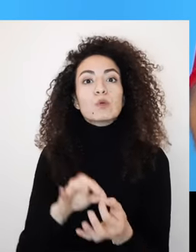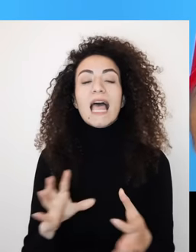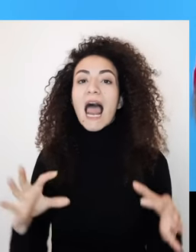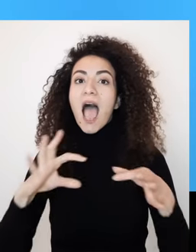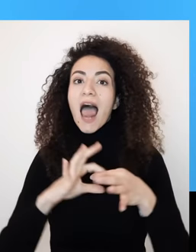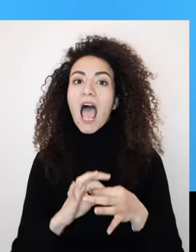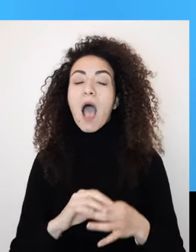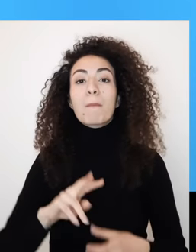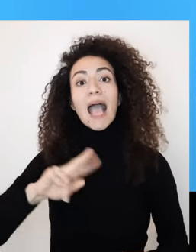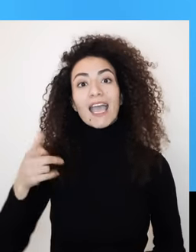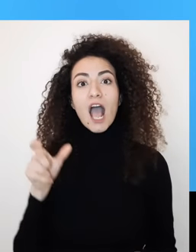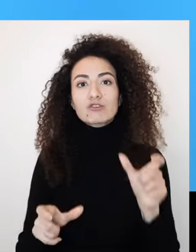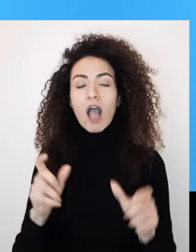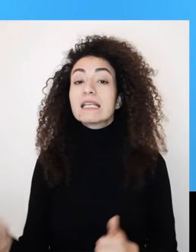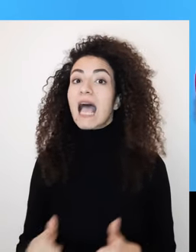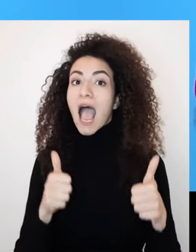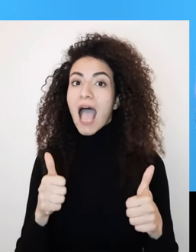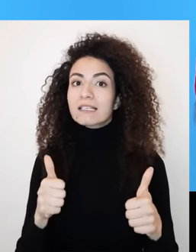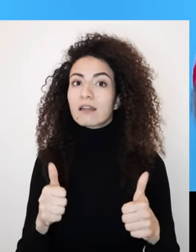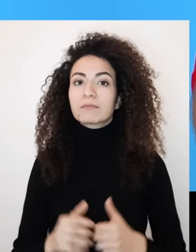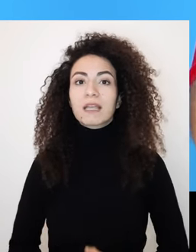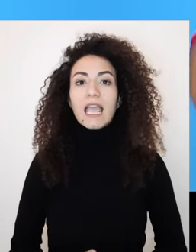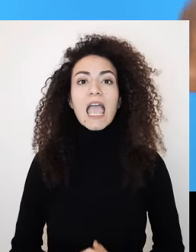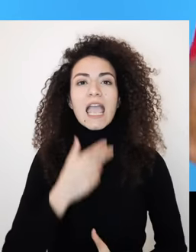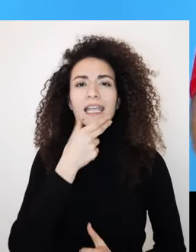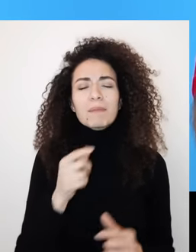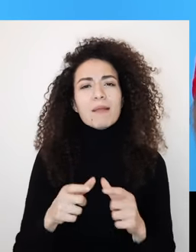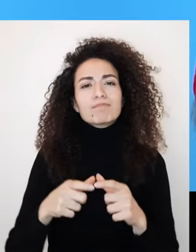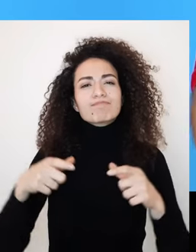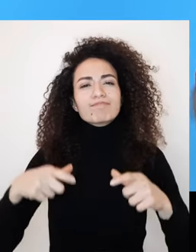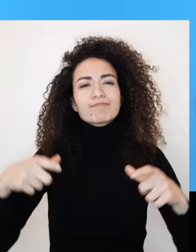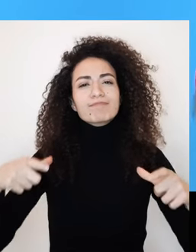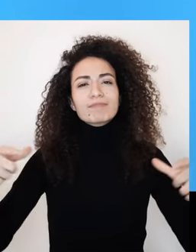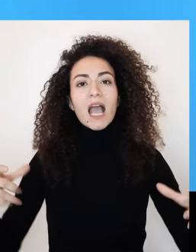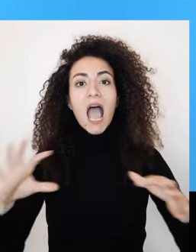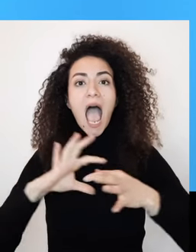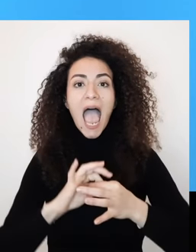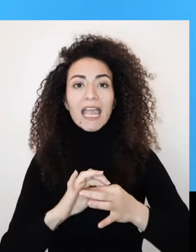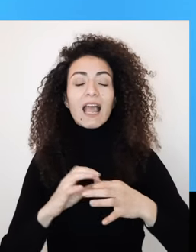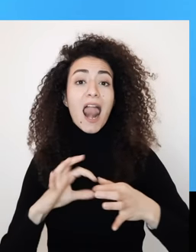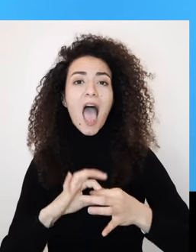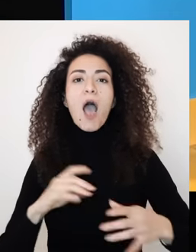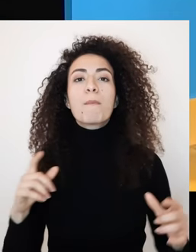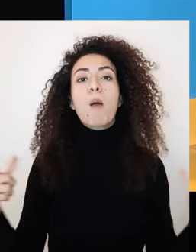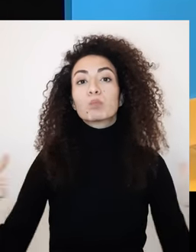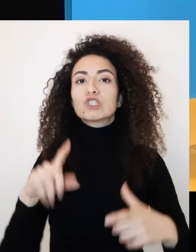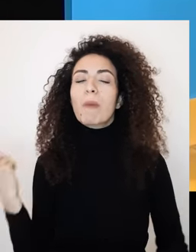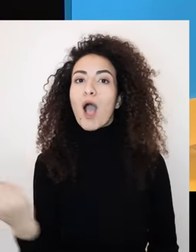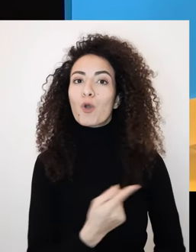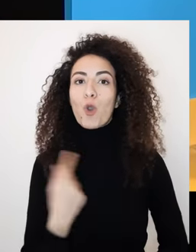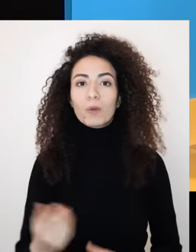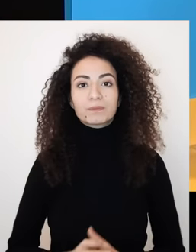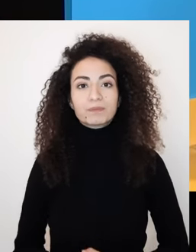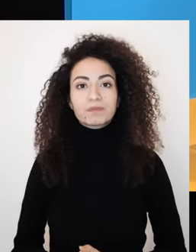سواء كان شريك بالحياة أو زميل ولنوسع الدائرة لنوصل للعلاقة مع العائلة والمجتمع رح ندخل